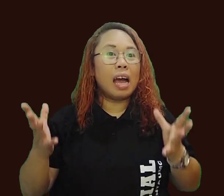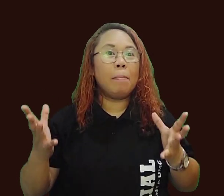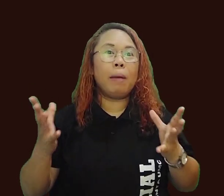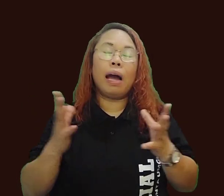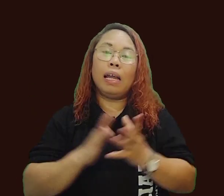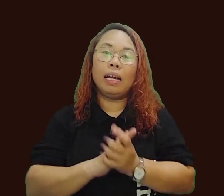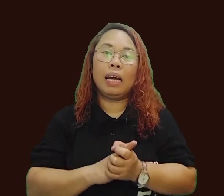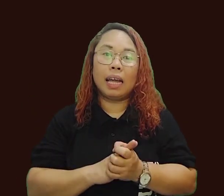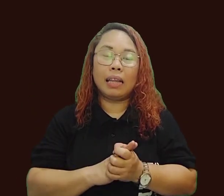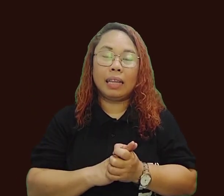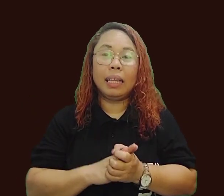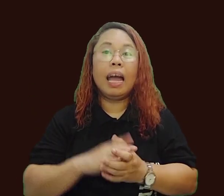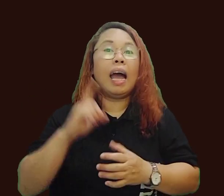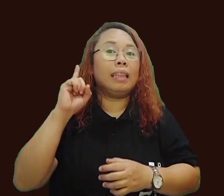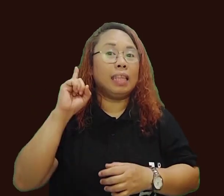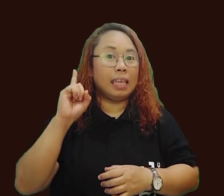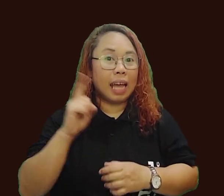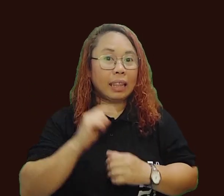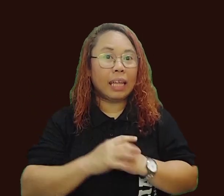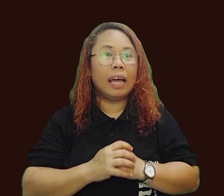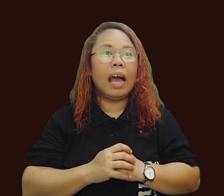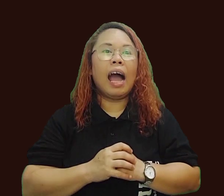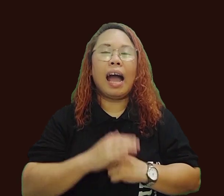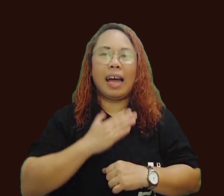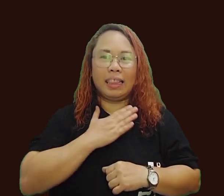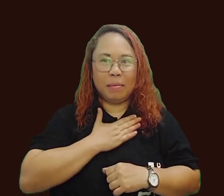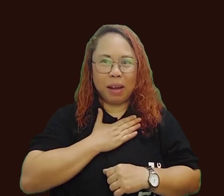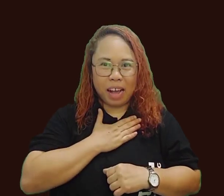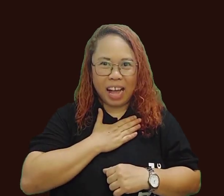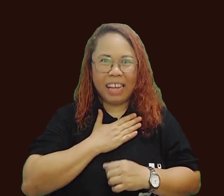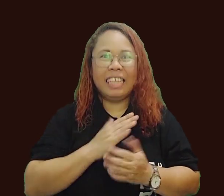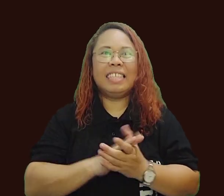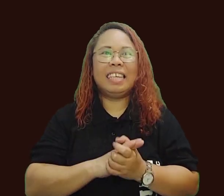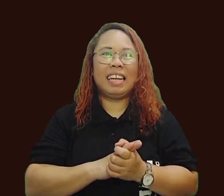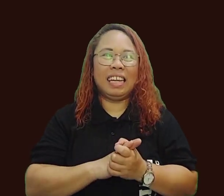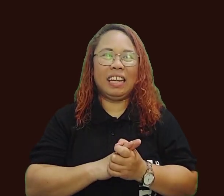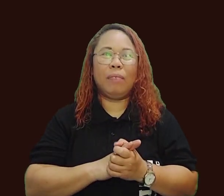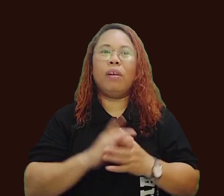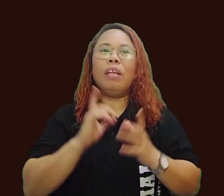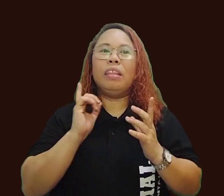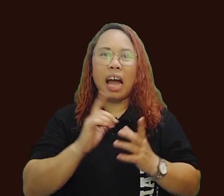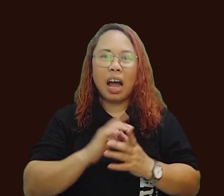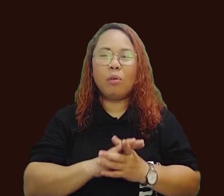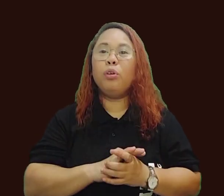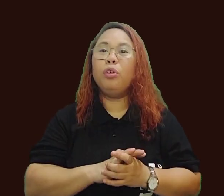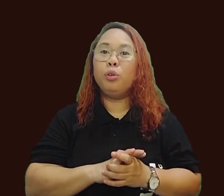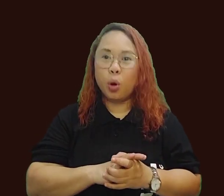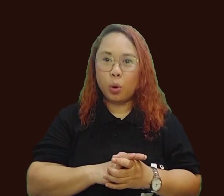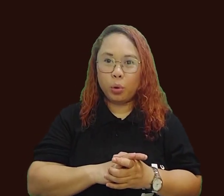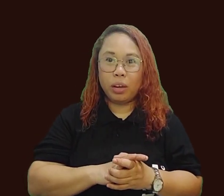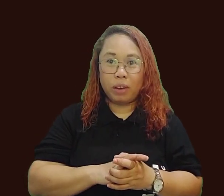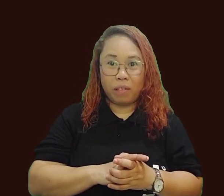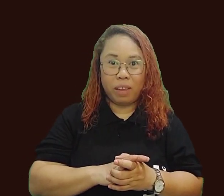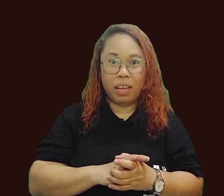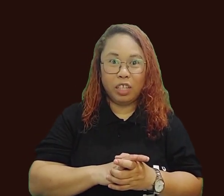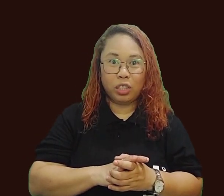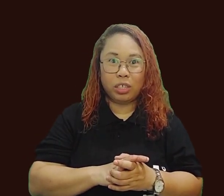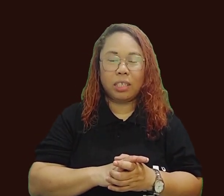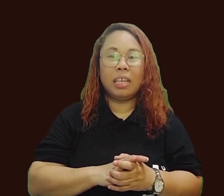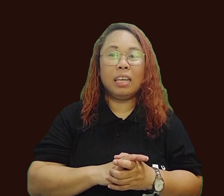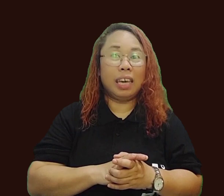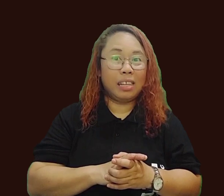Kaya, pahalagahan natin at diingatan ang ating mga sarili. Now, you know the